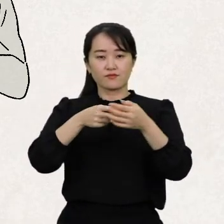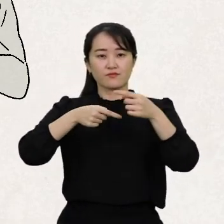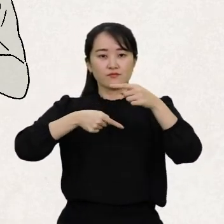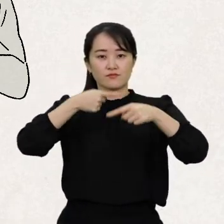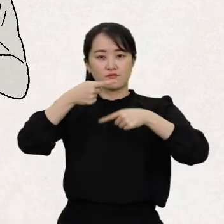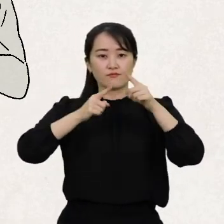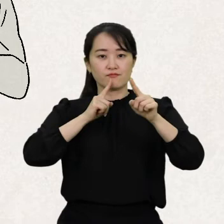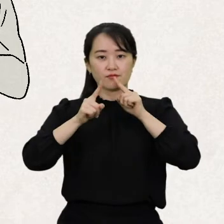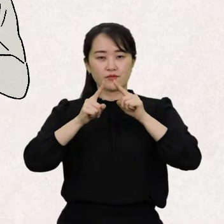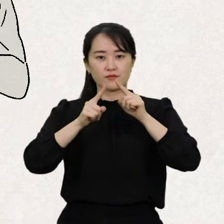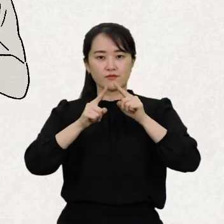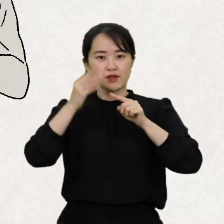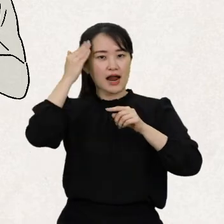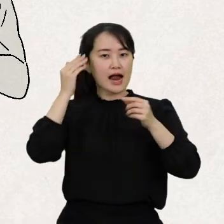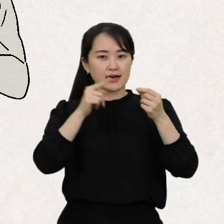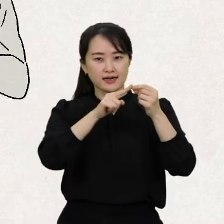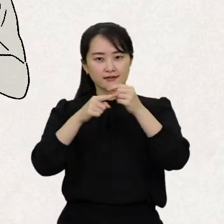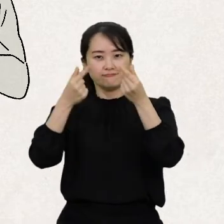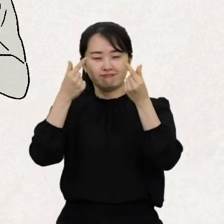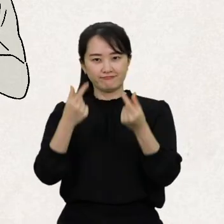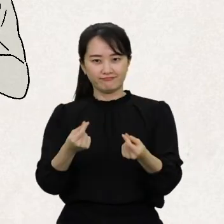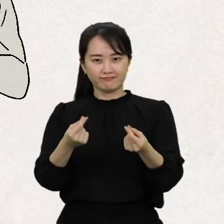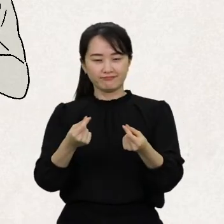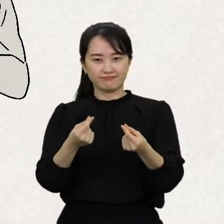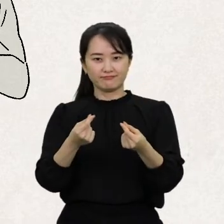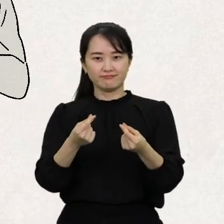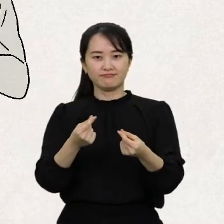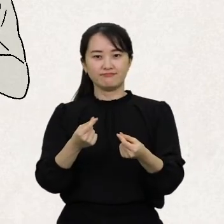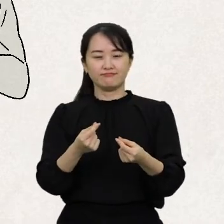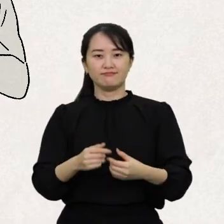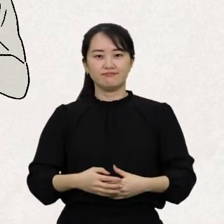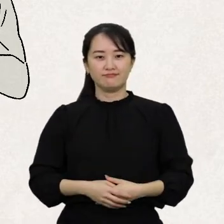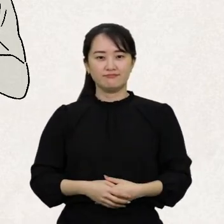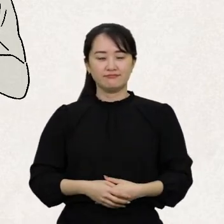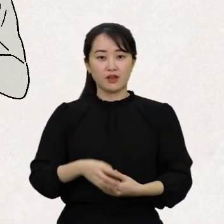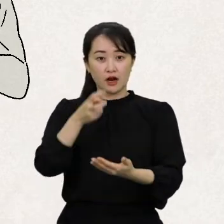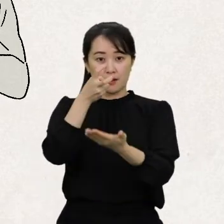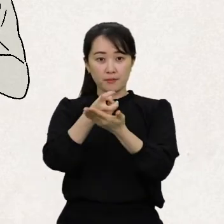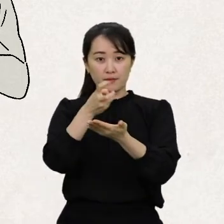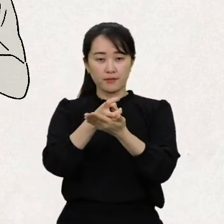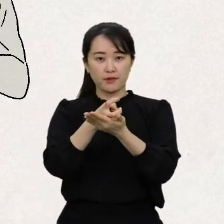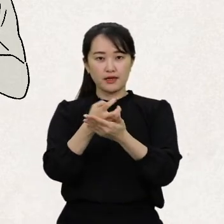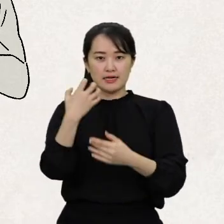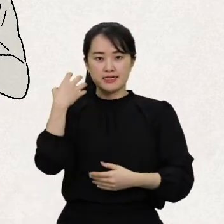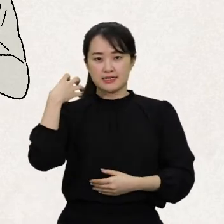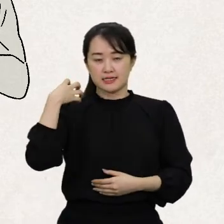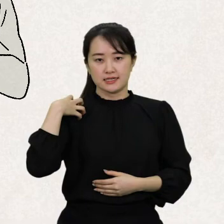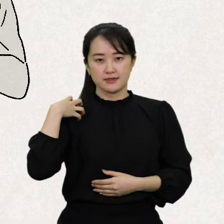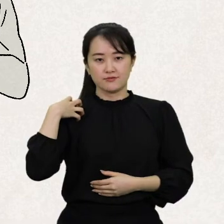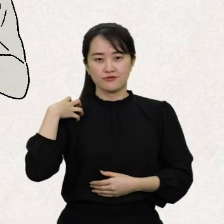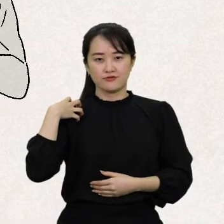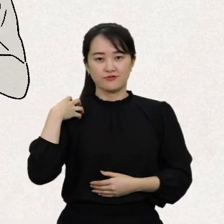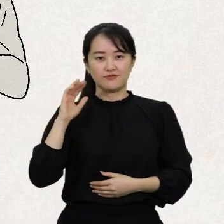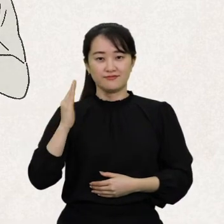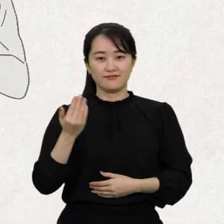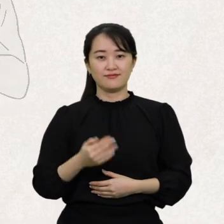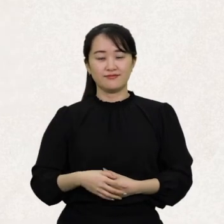국어와 동등한 자격을 가진 공용어임을 분명히 하고 법적으로 의무화하는 기반이 되었죠.